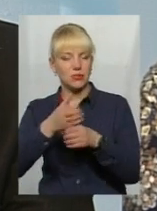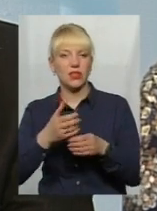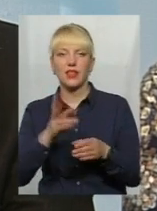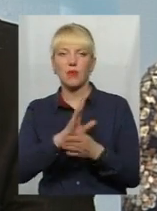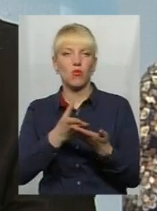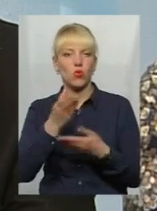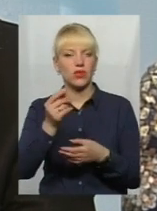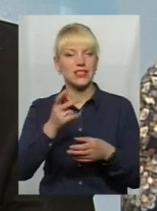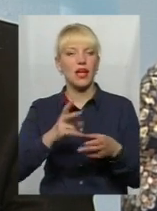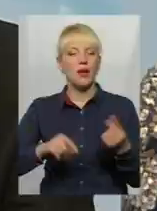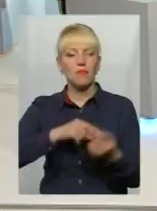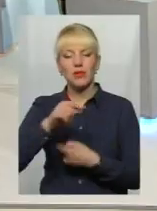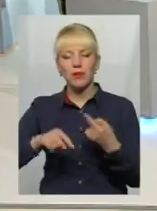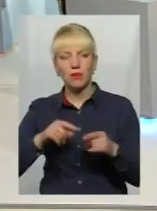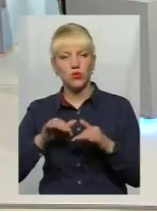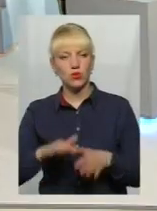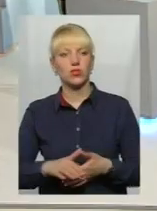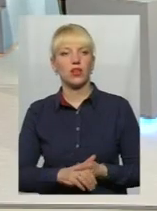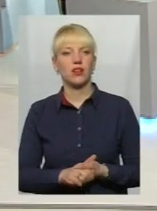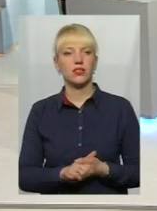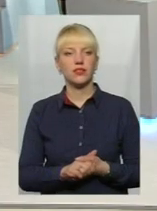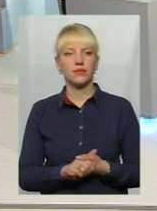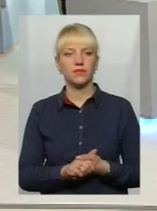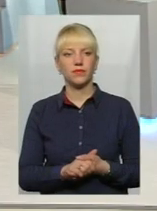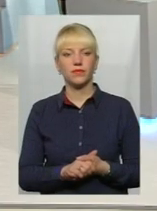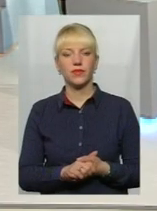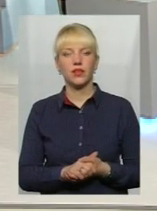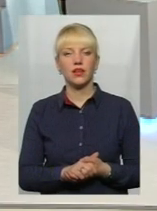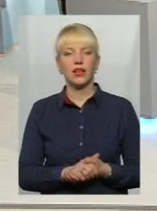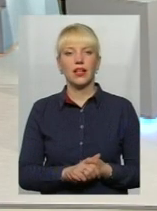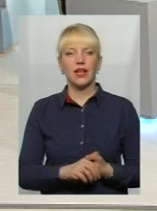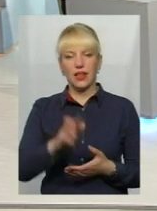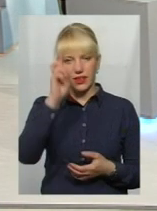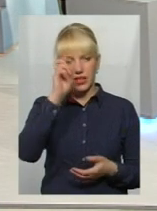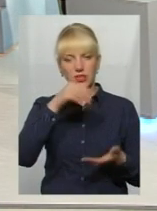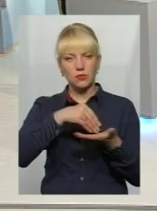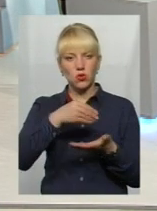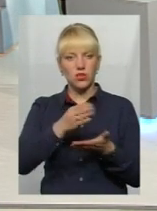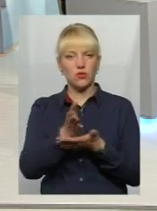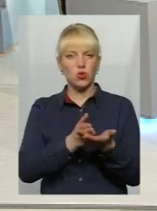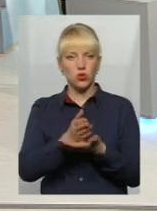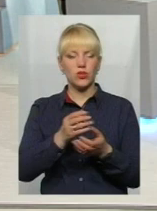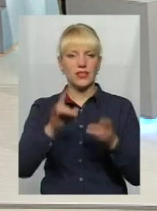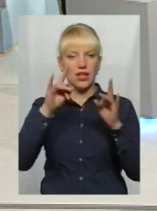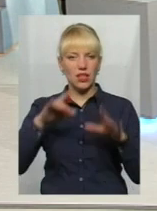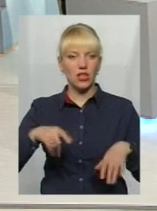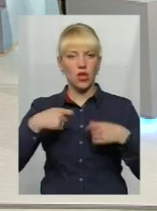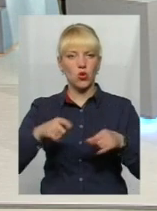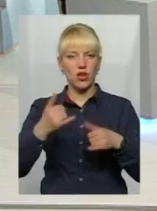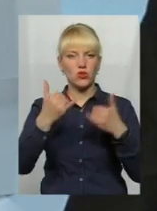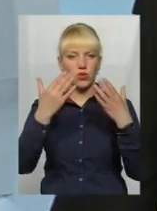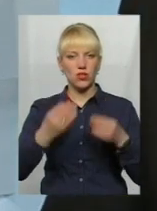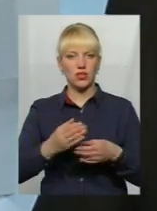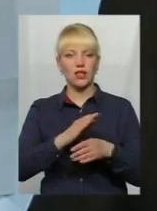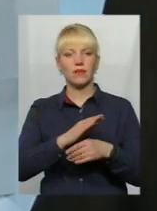діяльність. Дякую. Пан Сергій? З боку Держпродспоживслужби щодо стихійної торгівлі, на сьогоднішній день ні